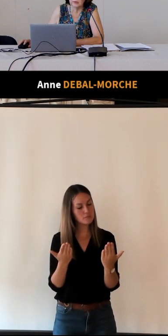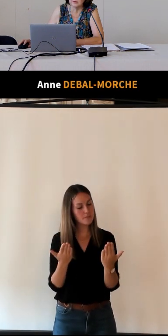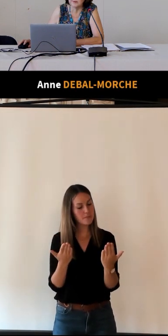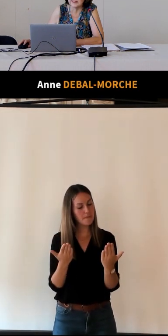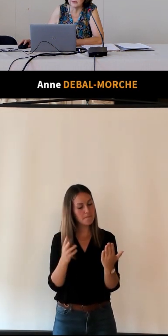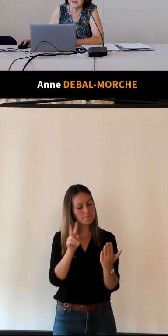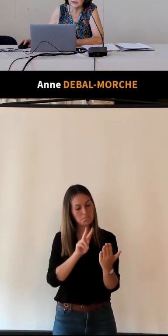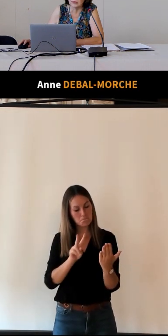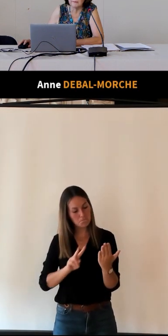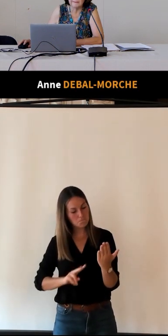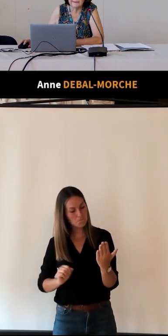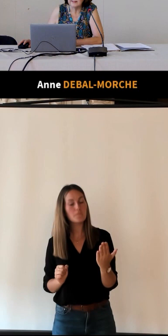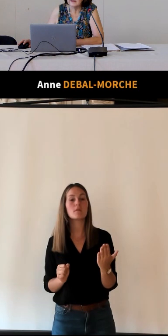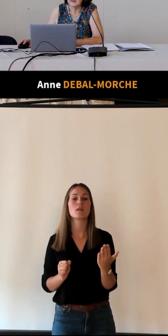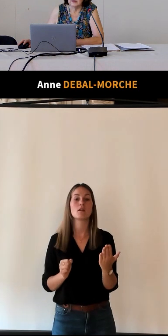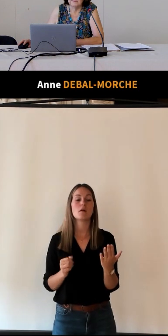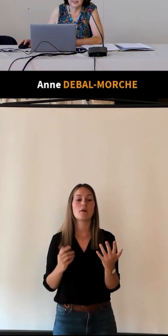présentation